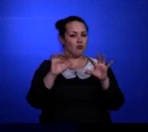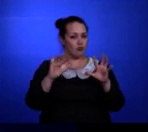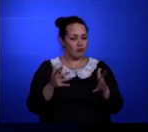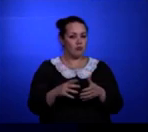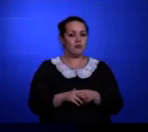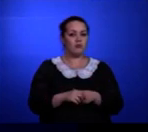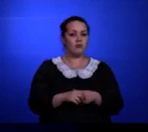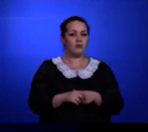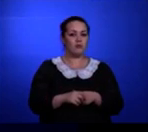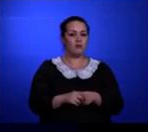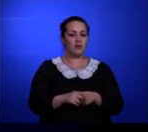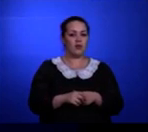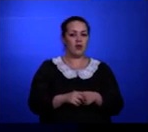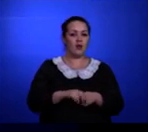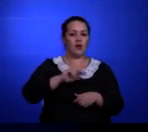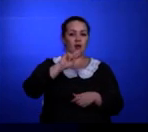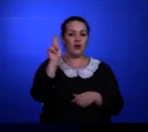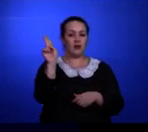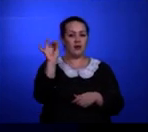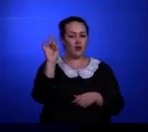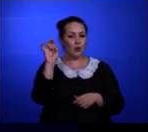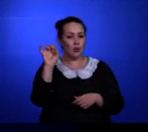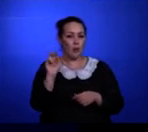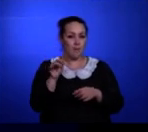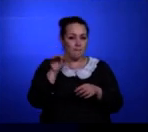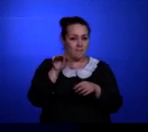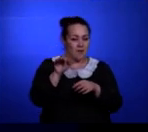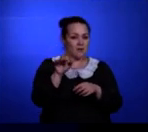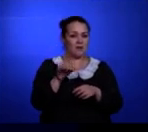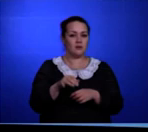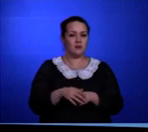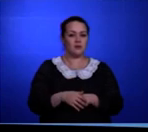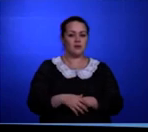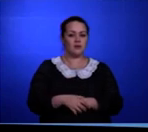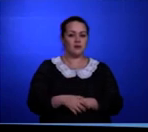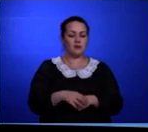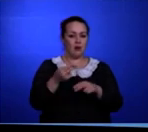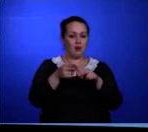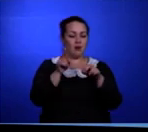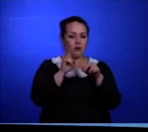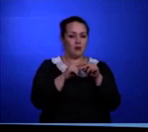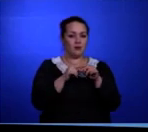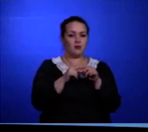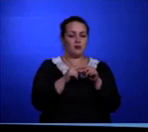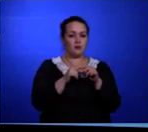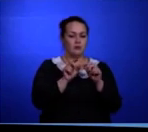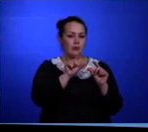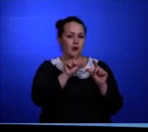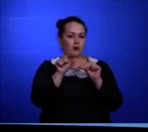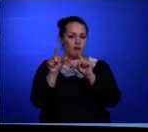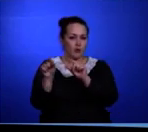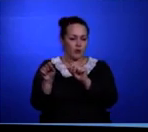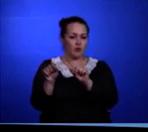«Кино приехало! Кино!» Ребята, кинопередвижка – это передвижное устройство